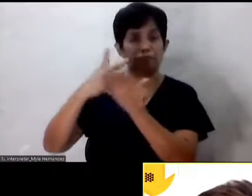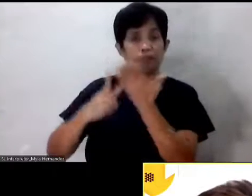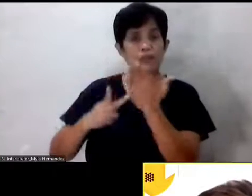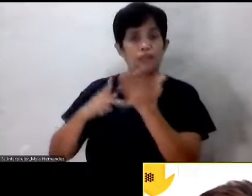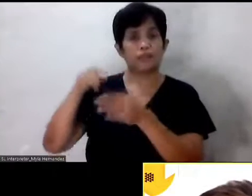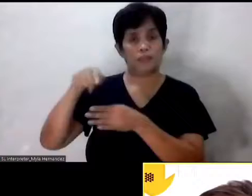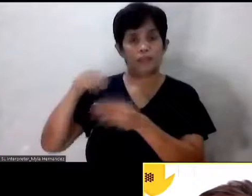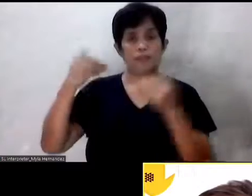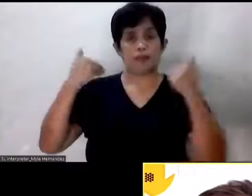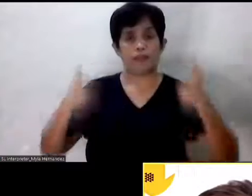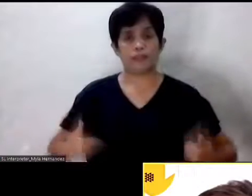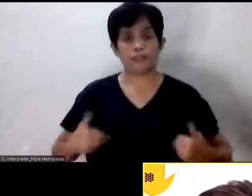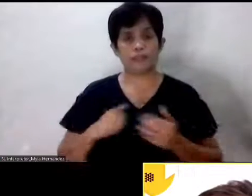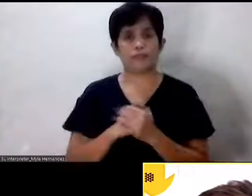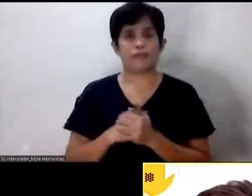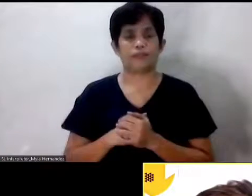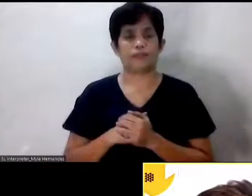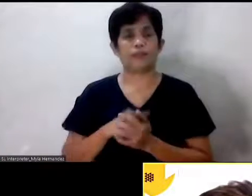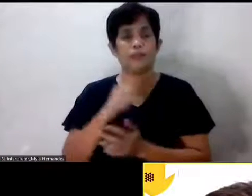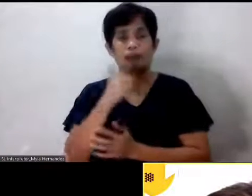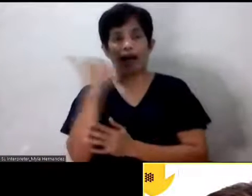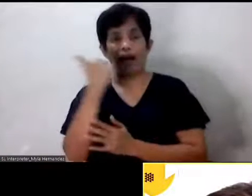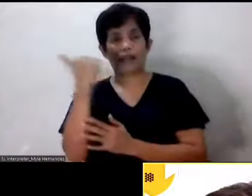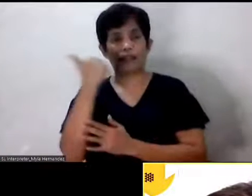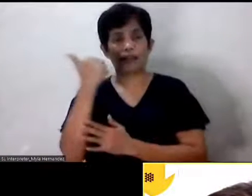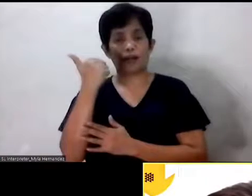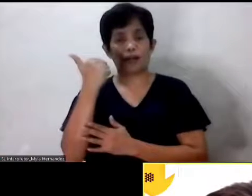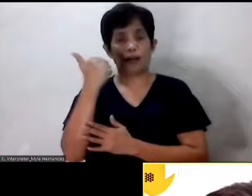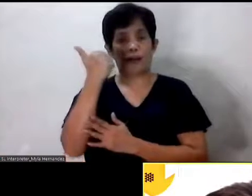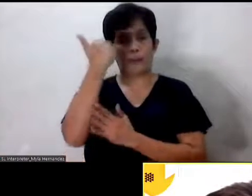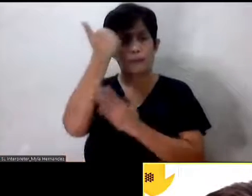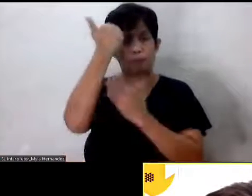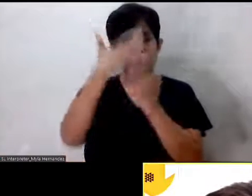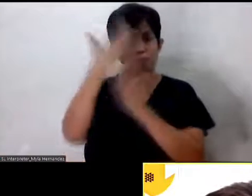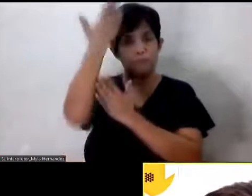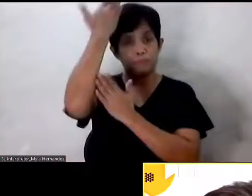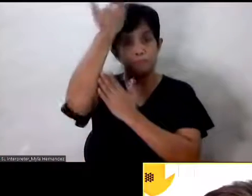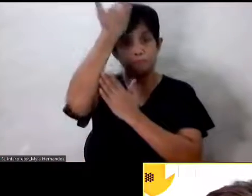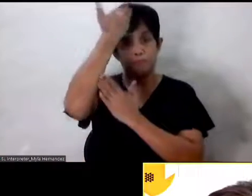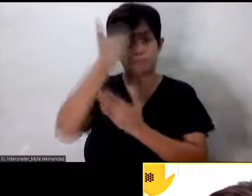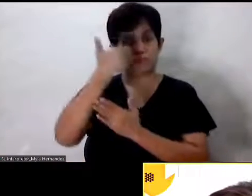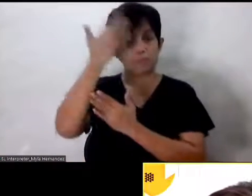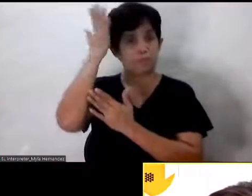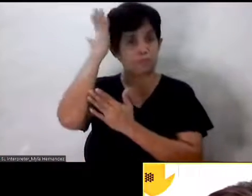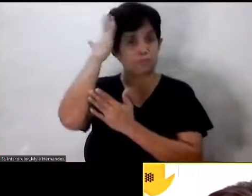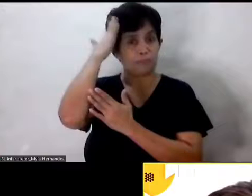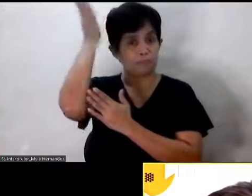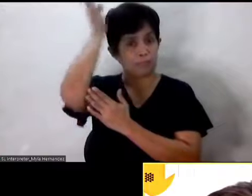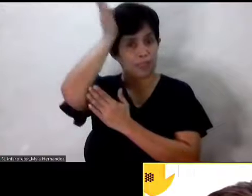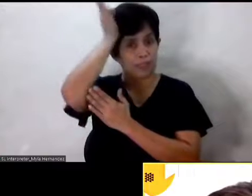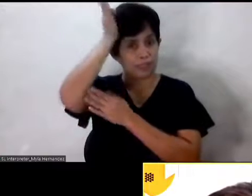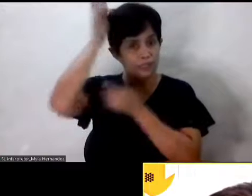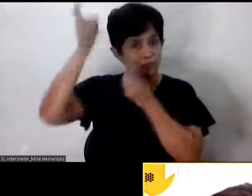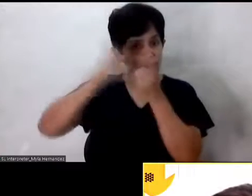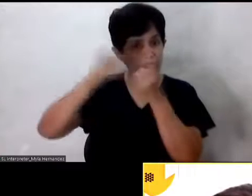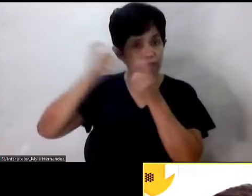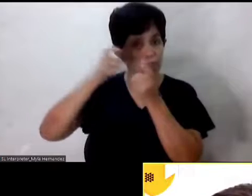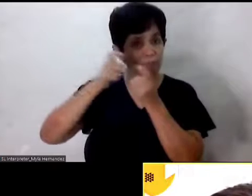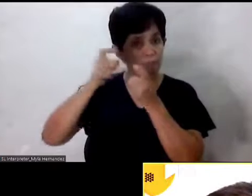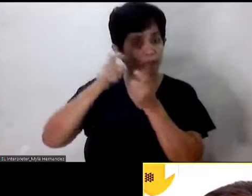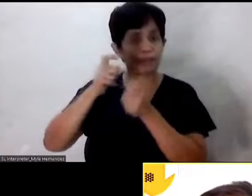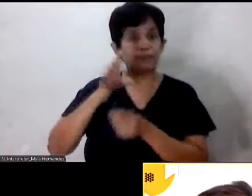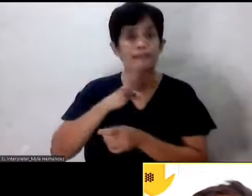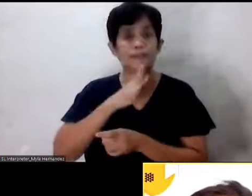Yung iba, ang natamaan, yung portion, sector ng utak nila, na nagkocontrol sa pagsalita nila,